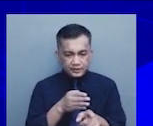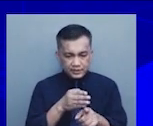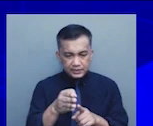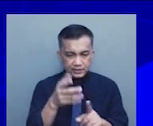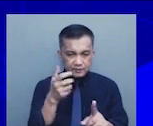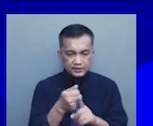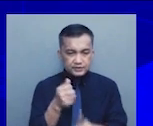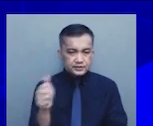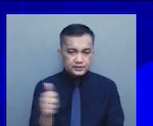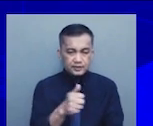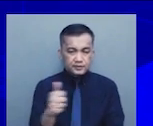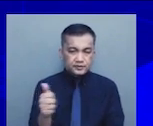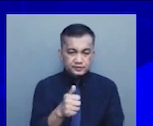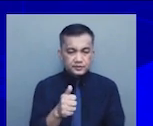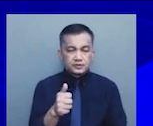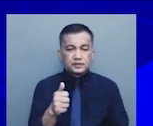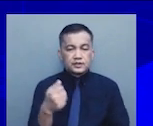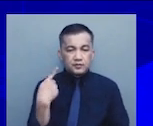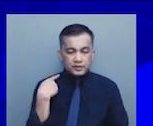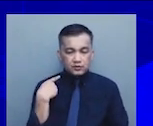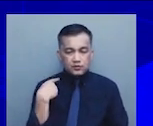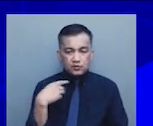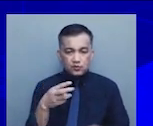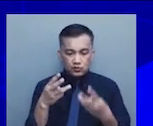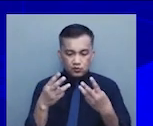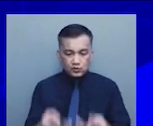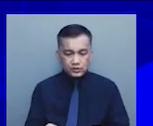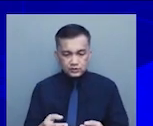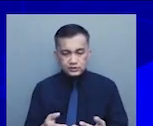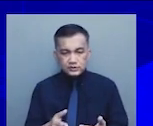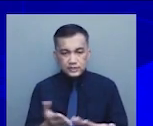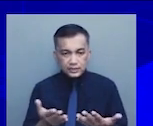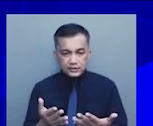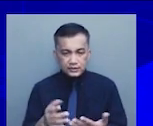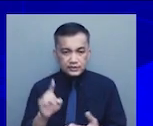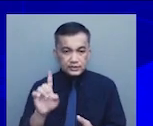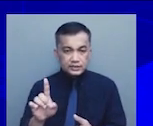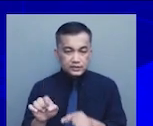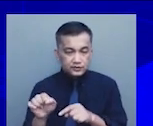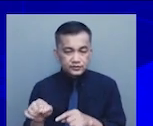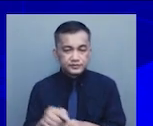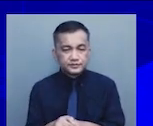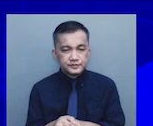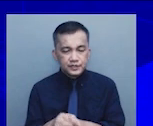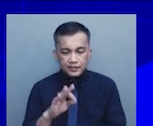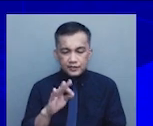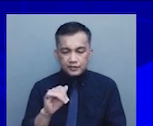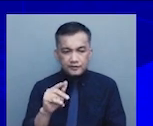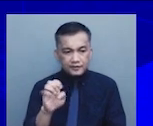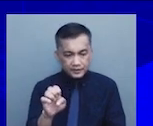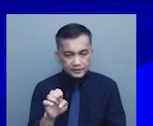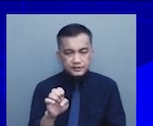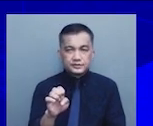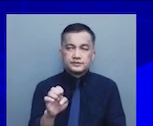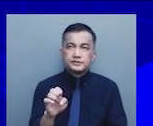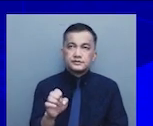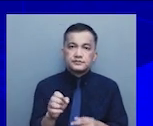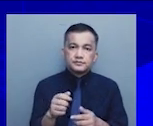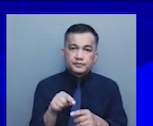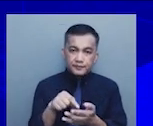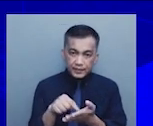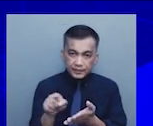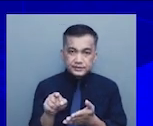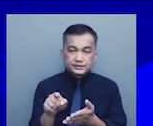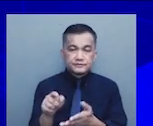Kasi meron tayong weight kung saan isa yun ang fare sa mga